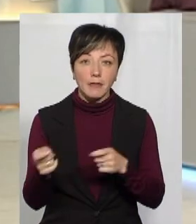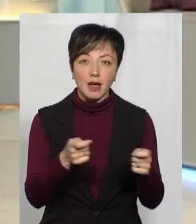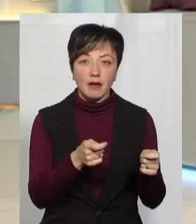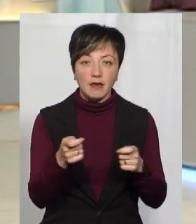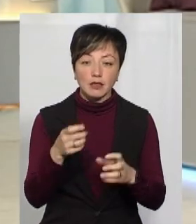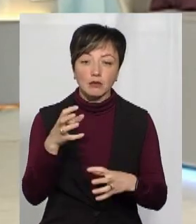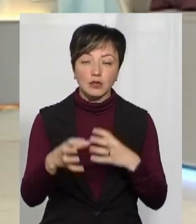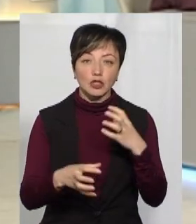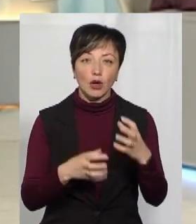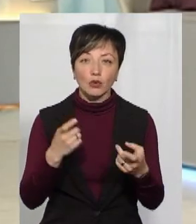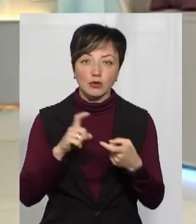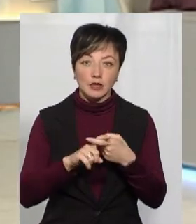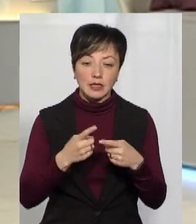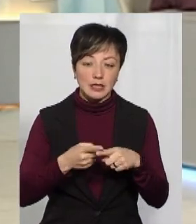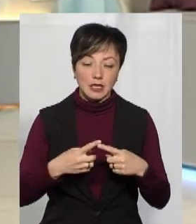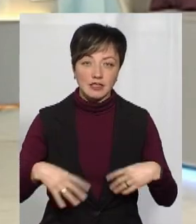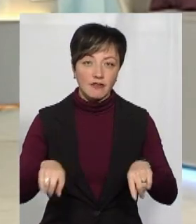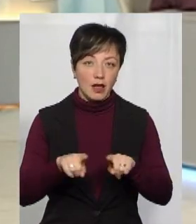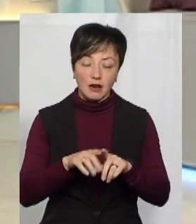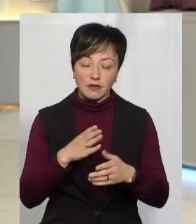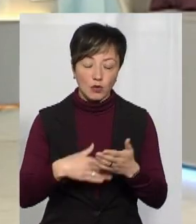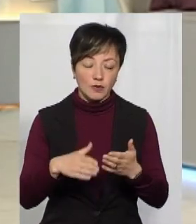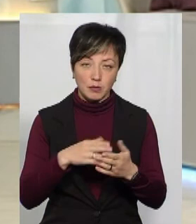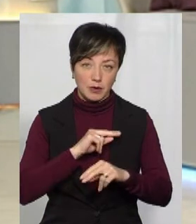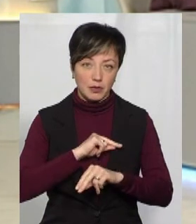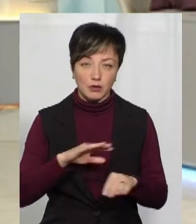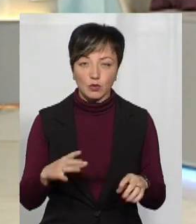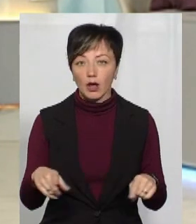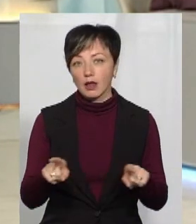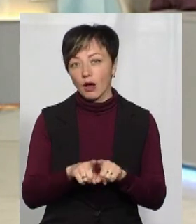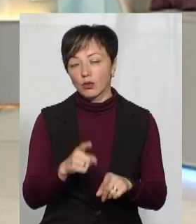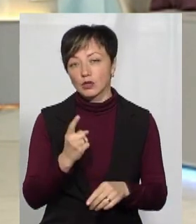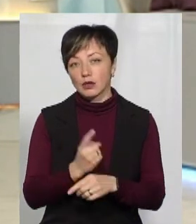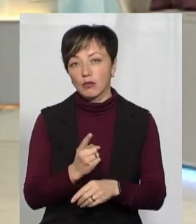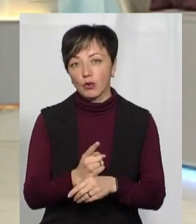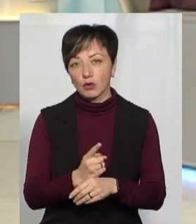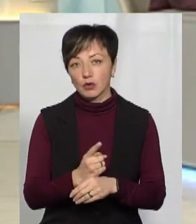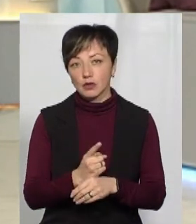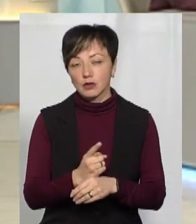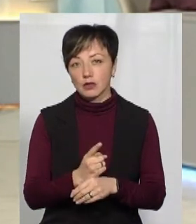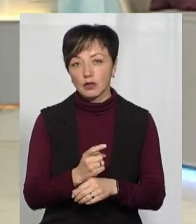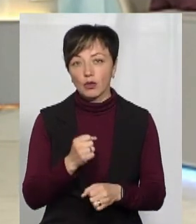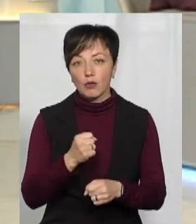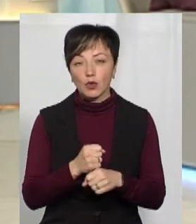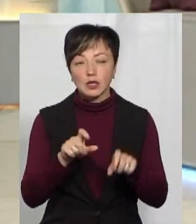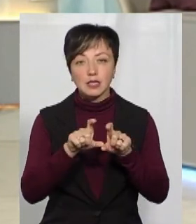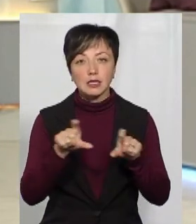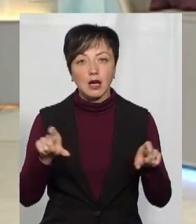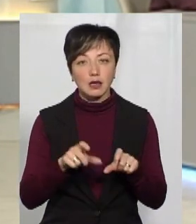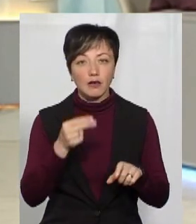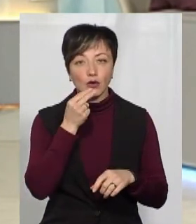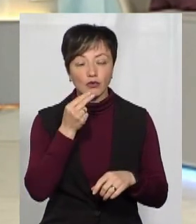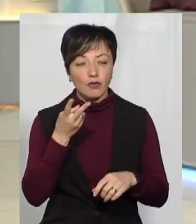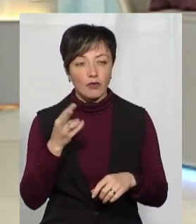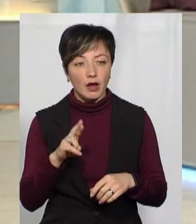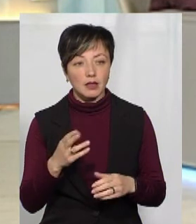міжнародне сполучення, тобто, ця сфера взагалі не працює. Ну, також заборонена буде робота закладів харчування,